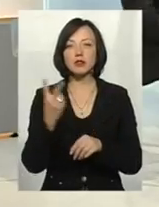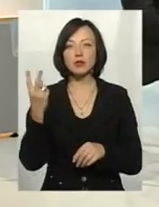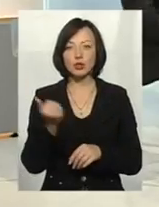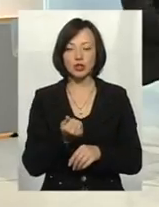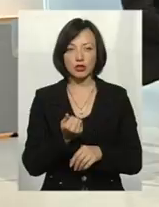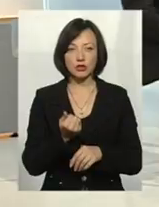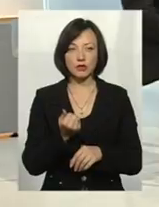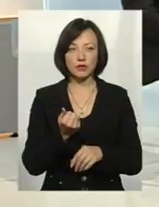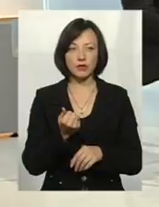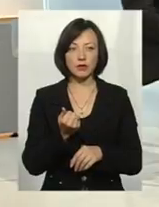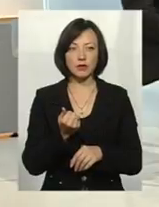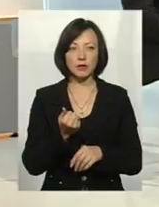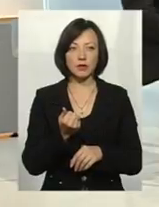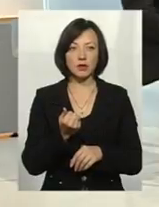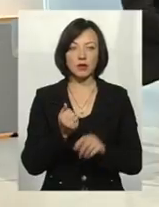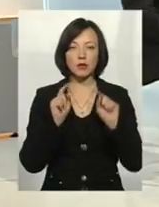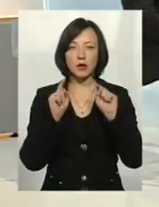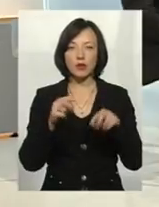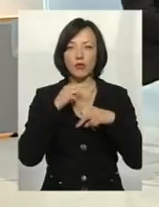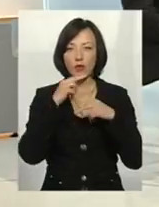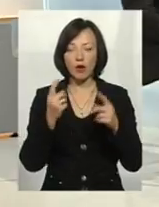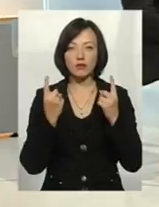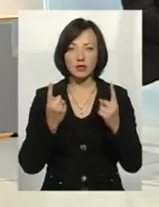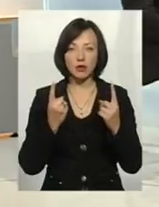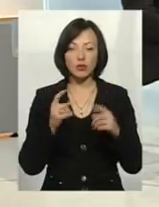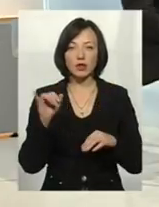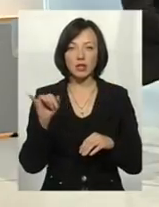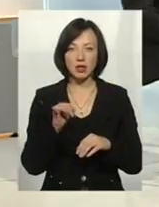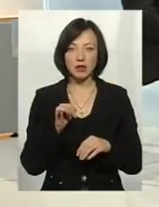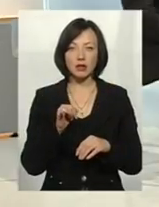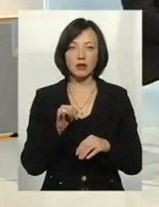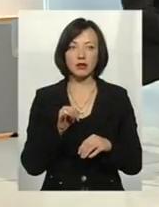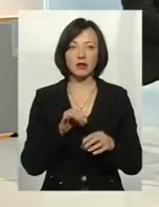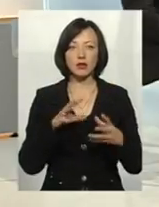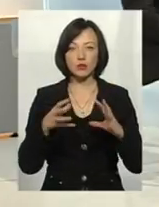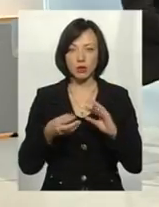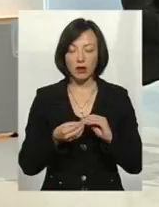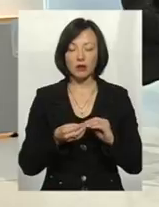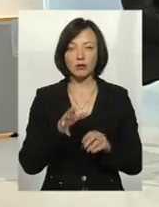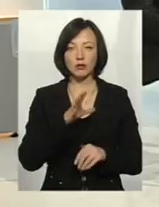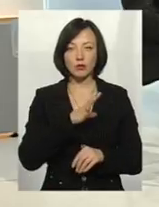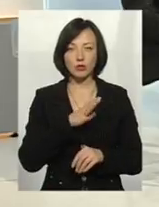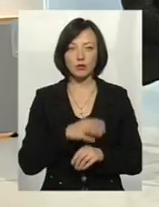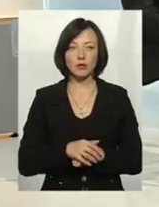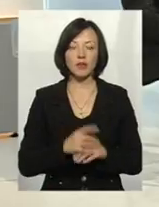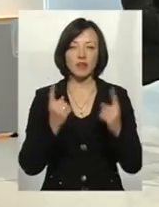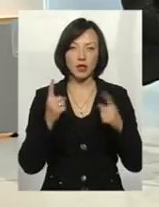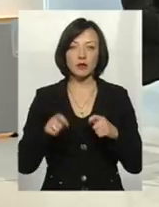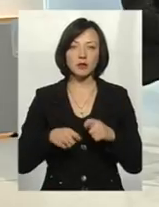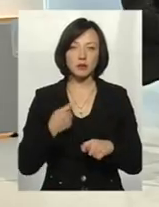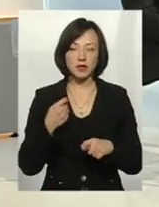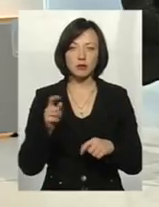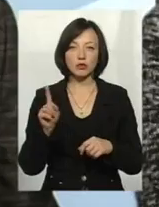приділили велику увагу і спрацювали на результат з великими збитками,